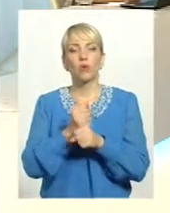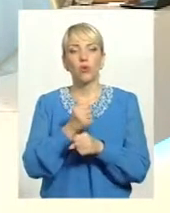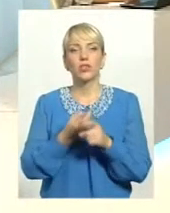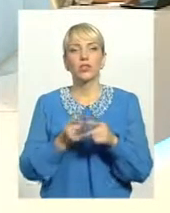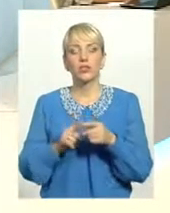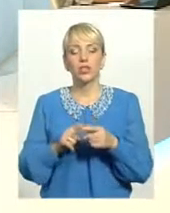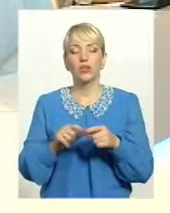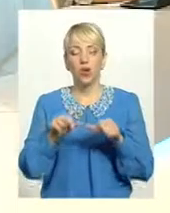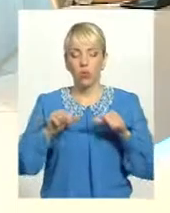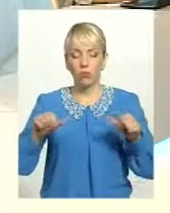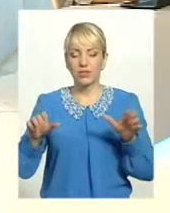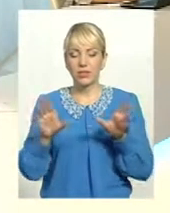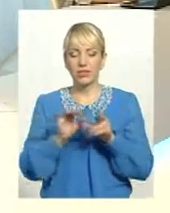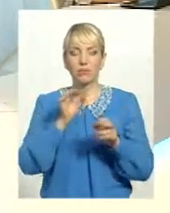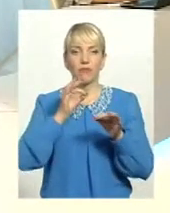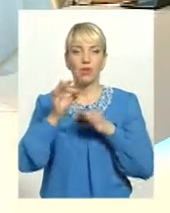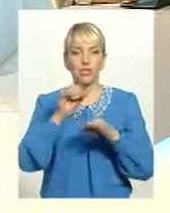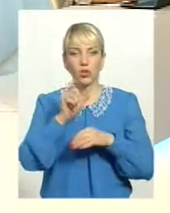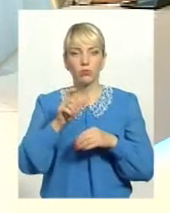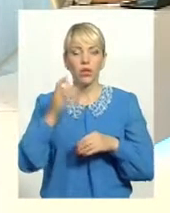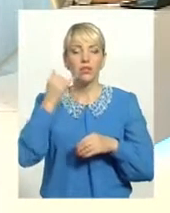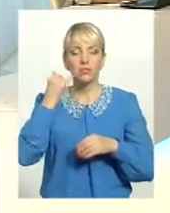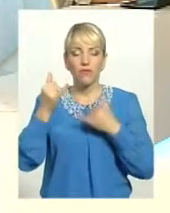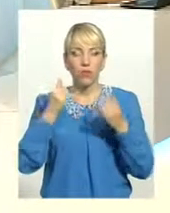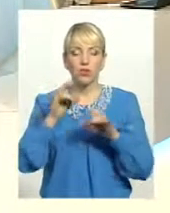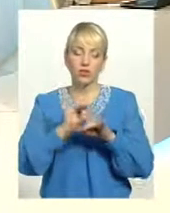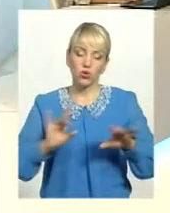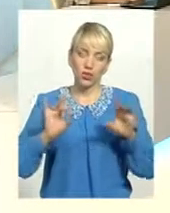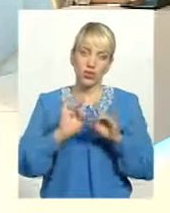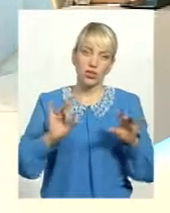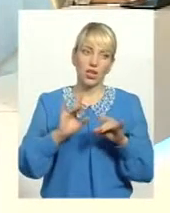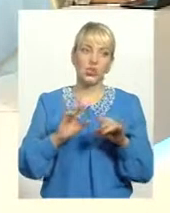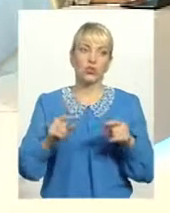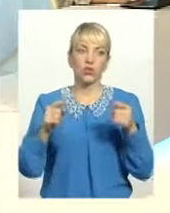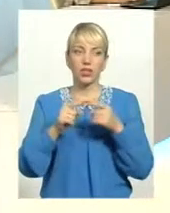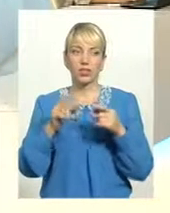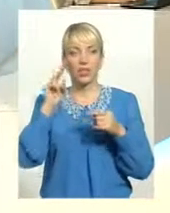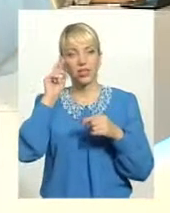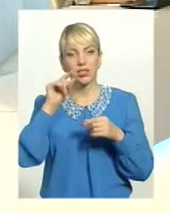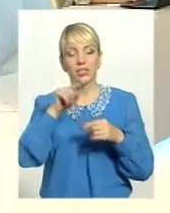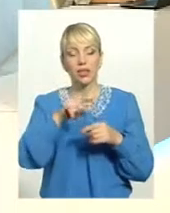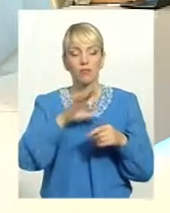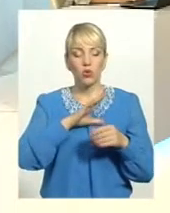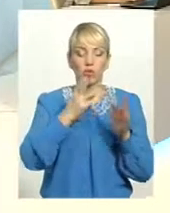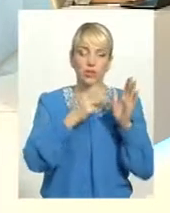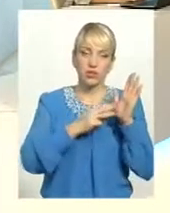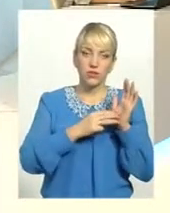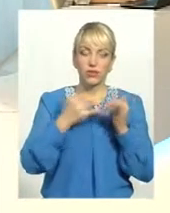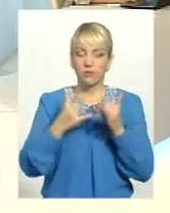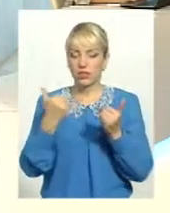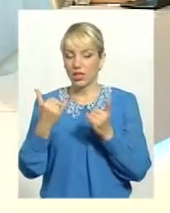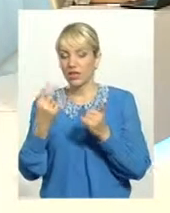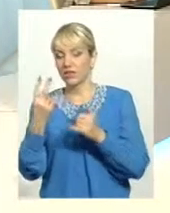співбесіди з людьми дзвонять часто. І коли йому роз'ясняєш, от конкретно на цифрах, от дивись, то було 38, зараз